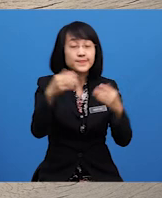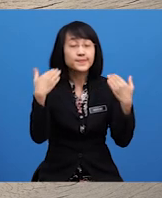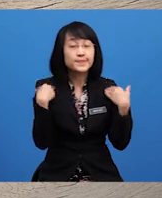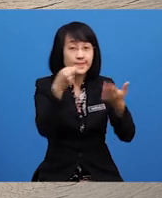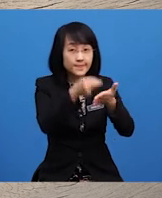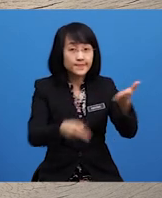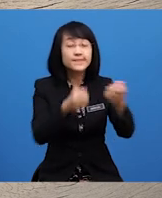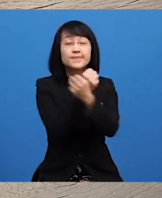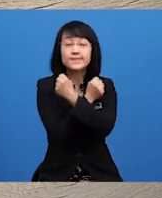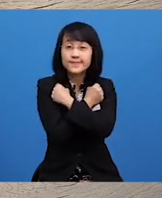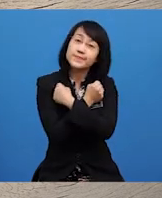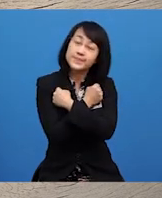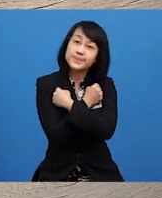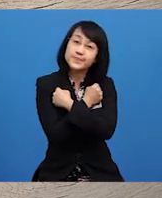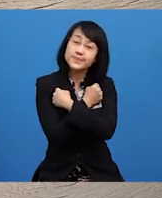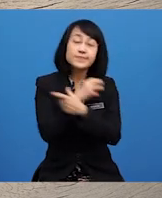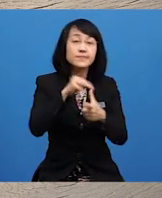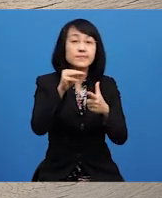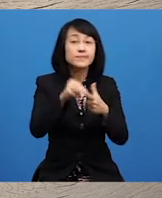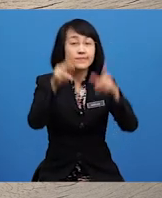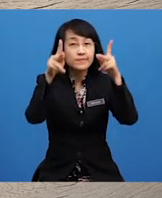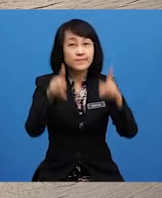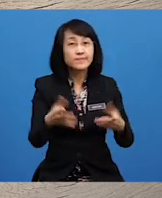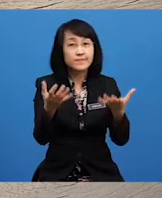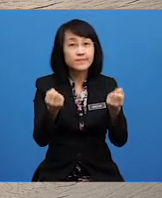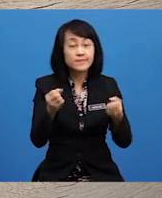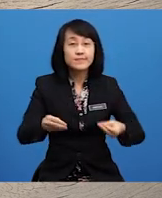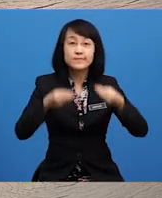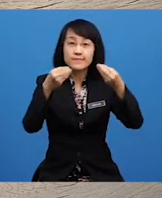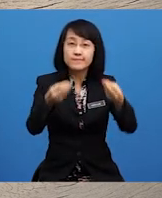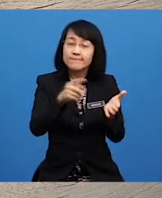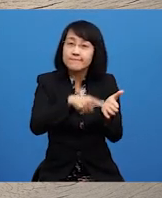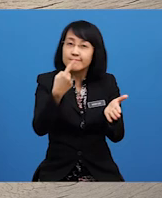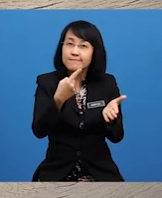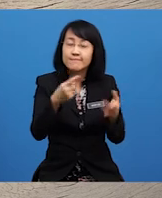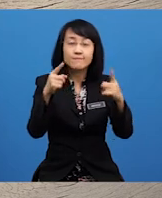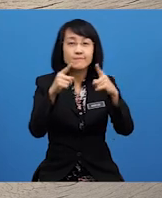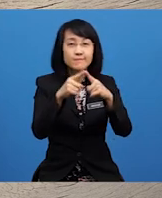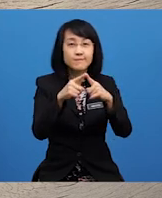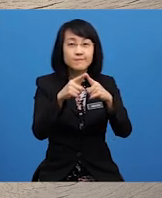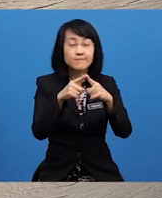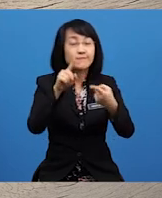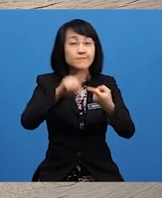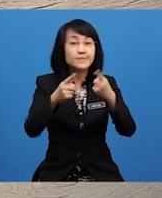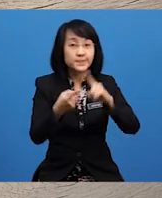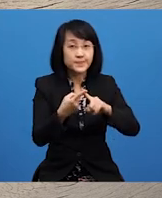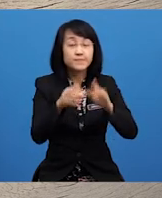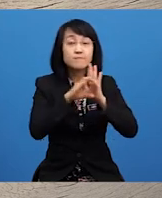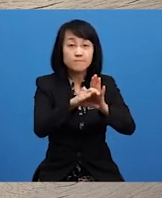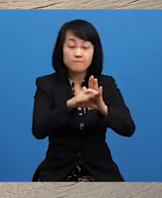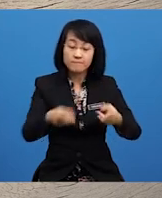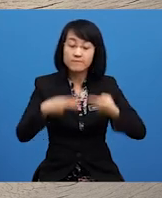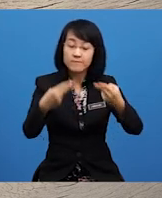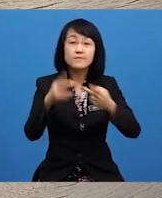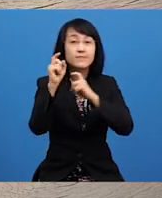nilai sayang Maka pelajar ingin memberikan sesuatu kepadanya Contoh Hadiah